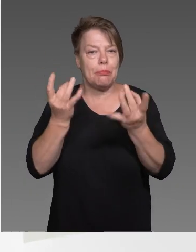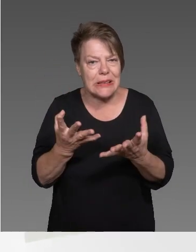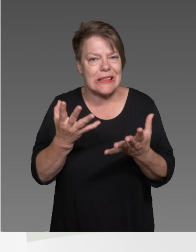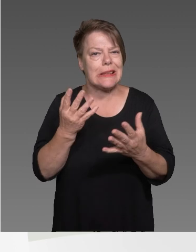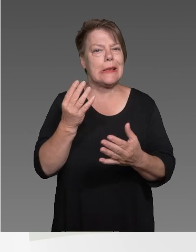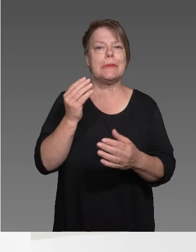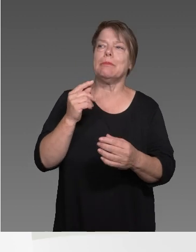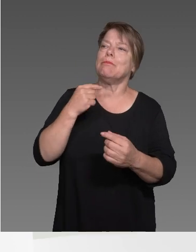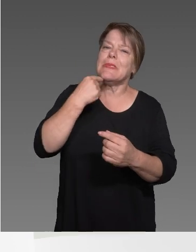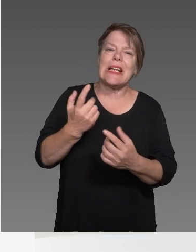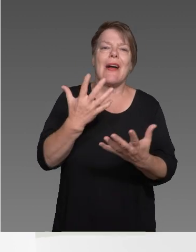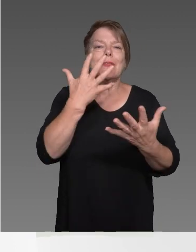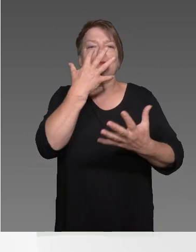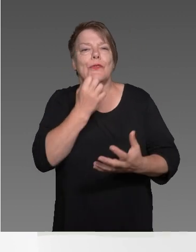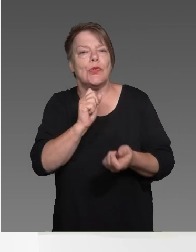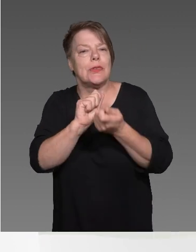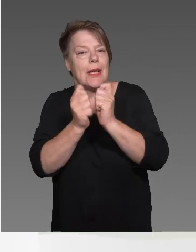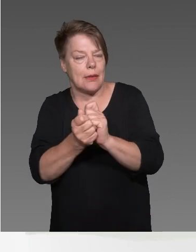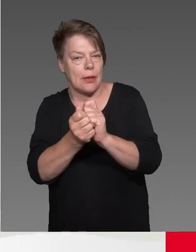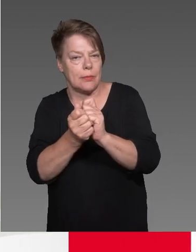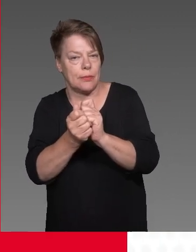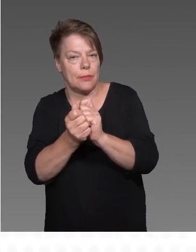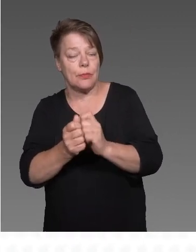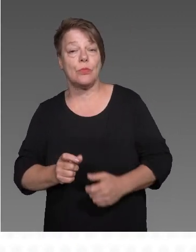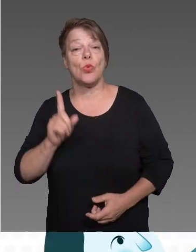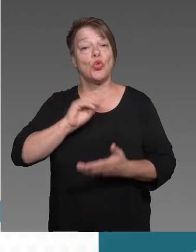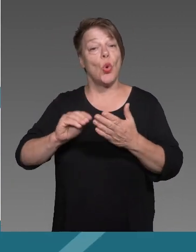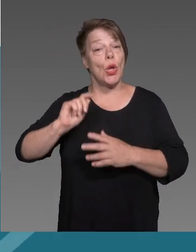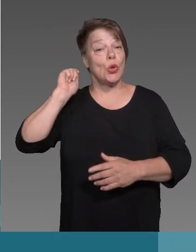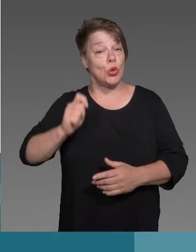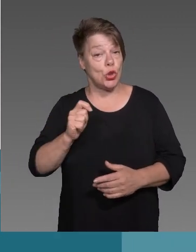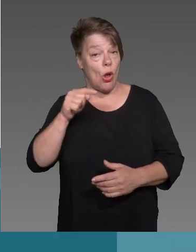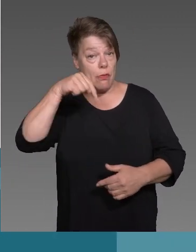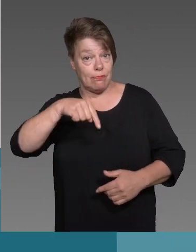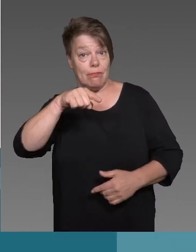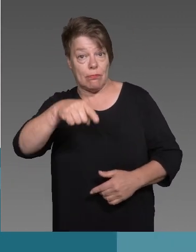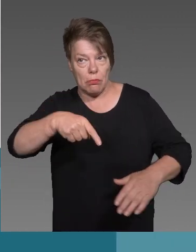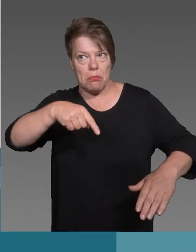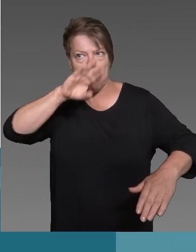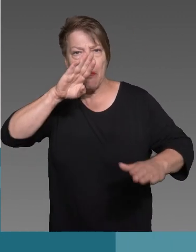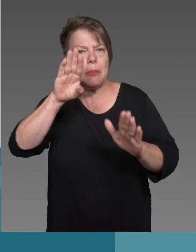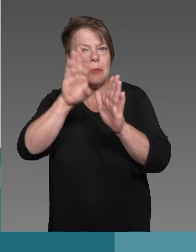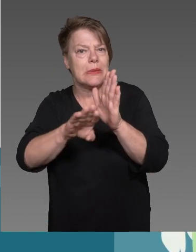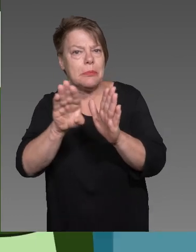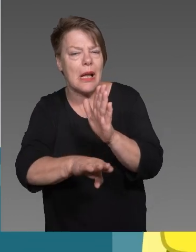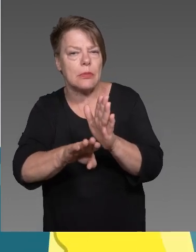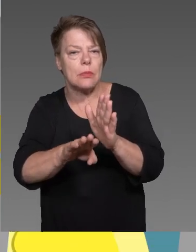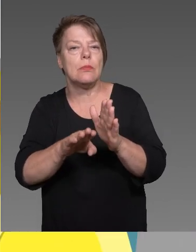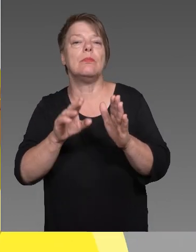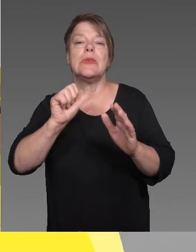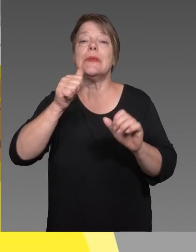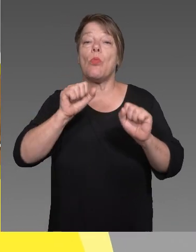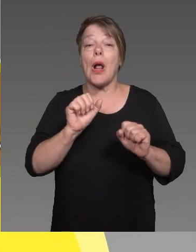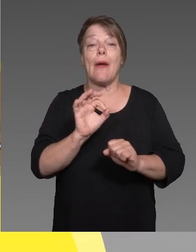um über ihre Erfahrungen und Veränderungswünsche zu sprechen. Sie wurden an der HSD diskriminiert? Dann ist die Erst- und